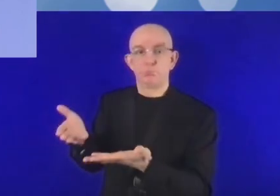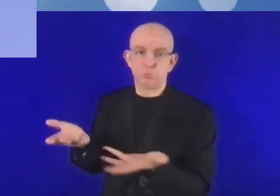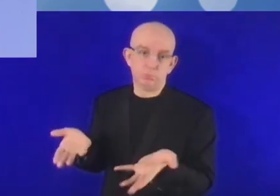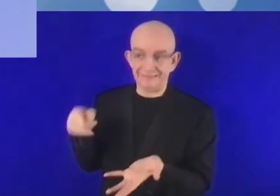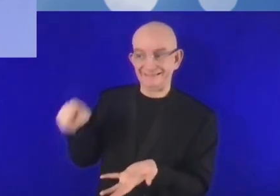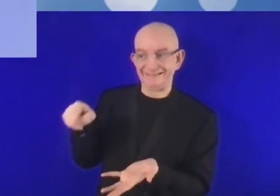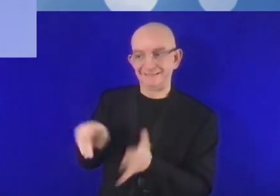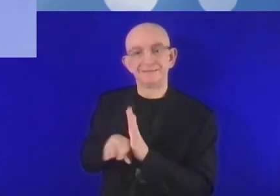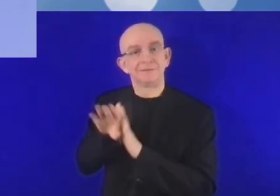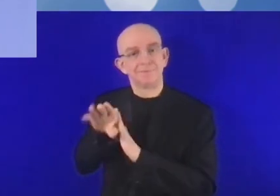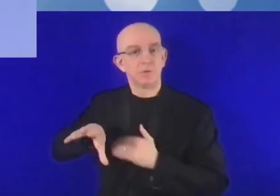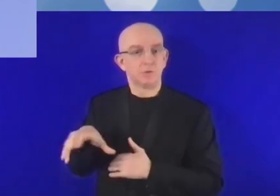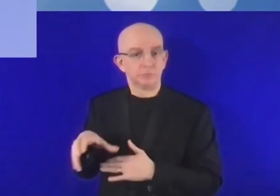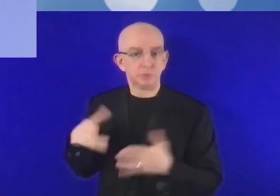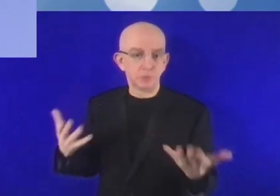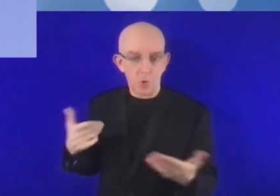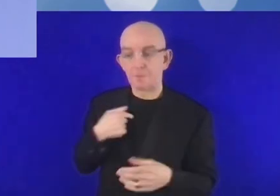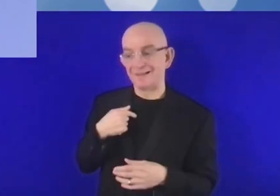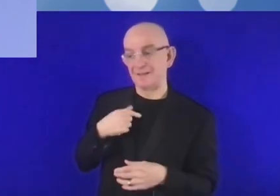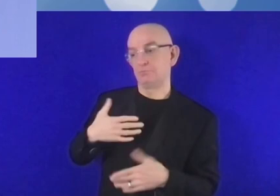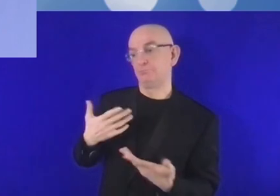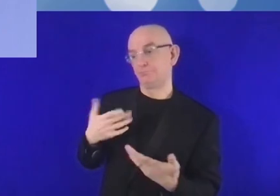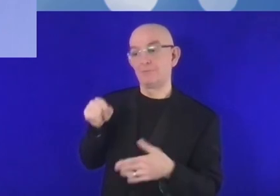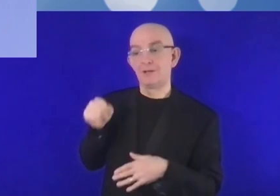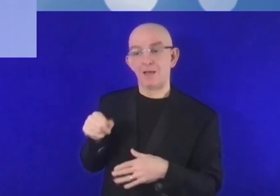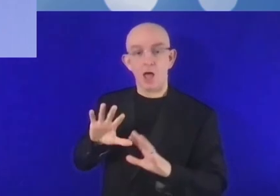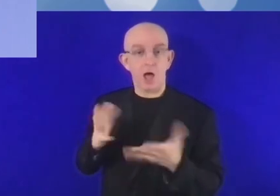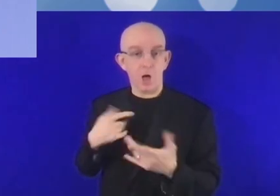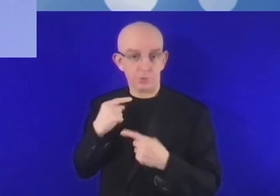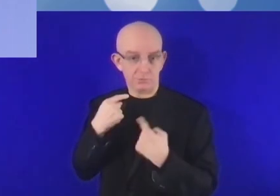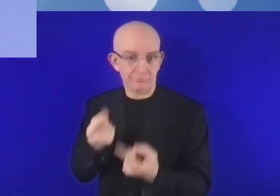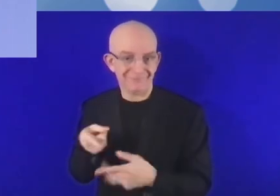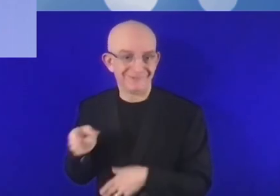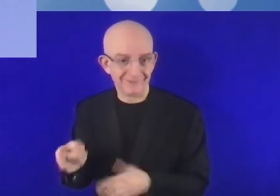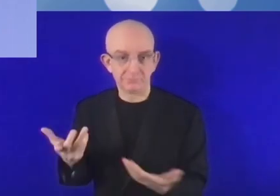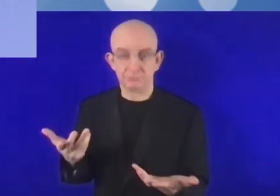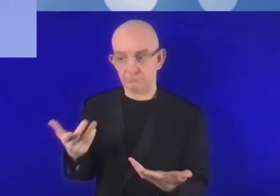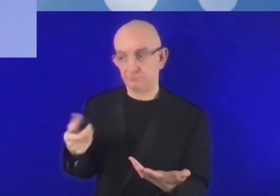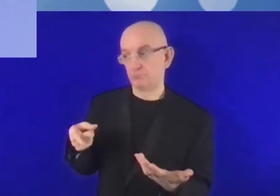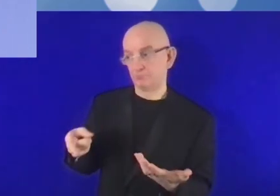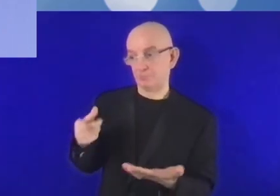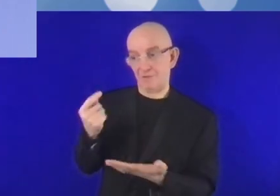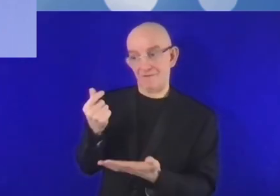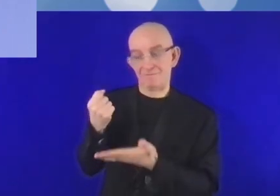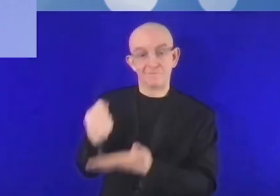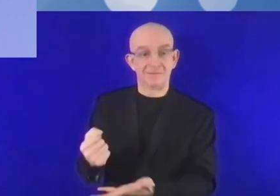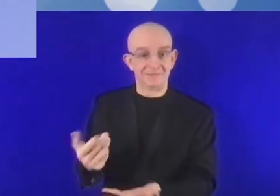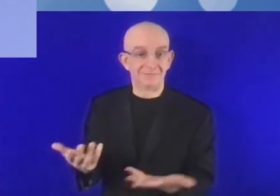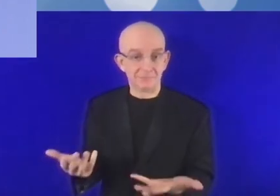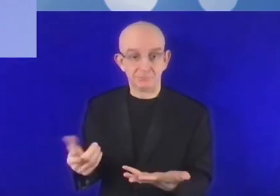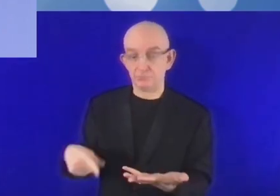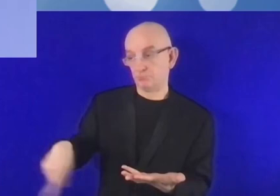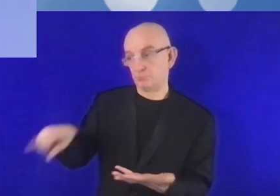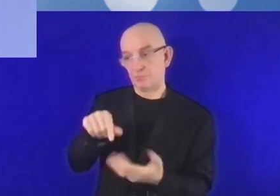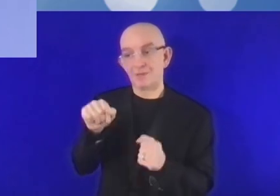que tous les modèles de financement seraient nécessaires, notamment pour les start-up, qui très souvent